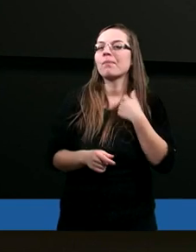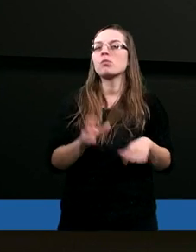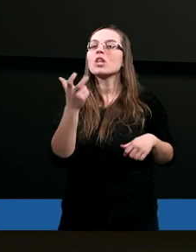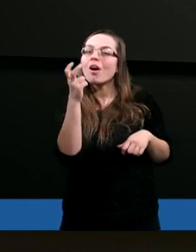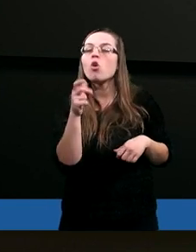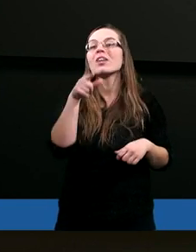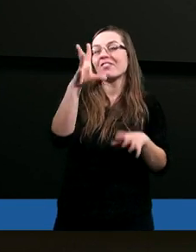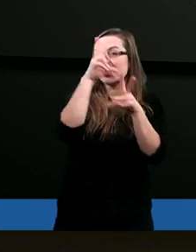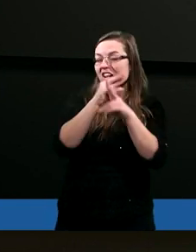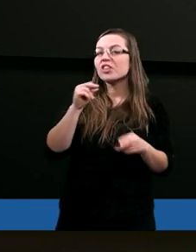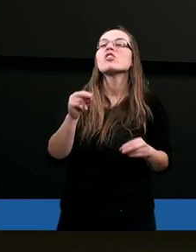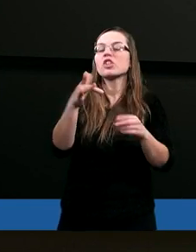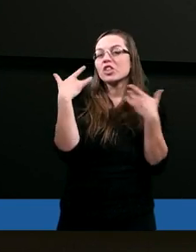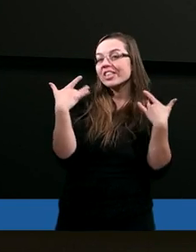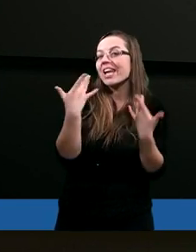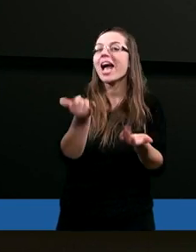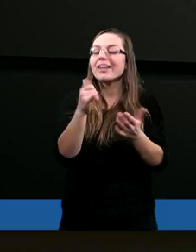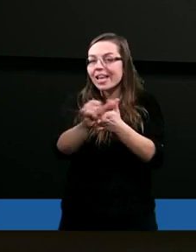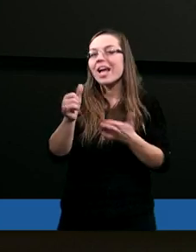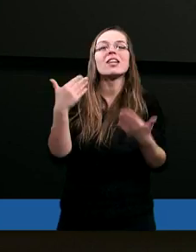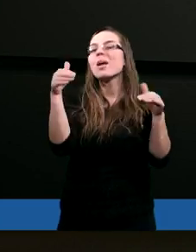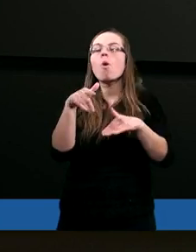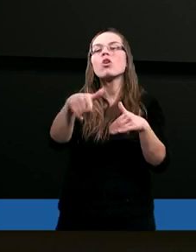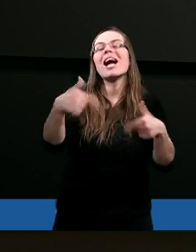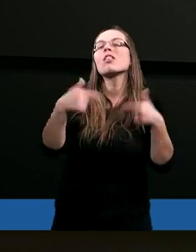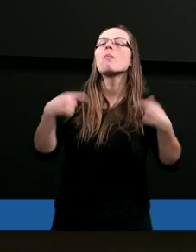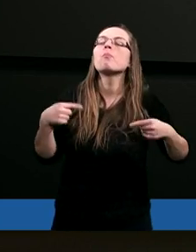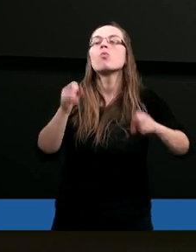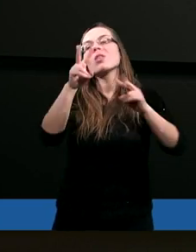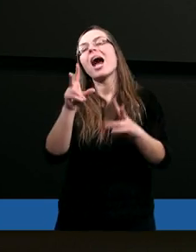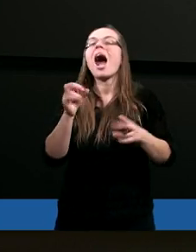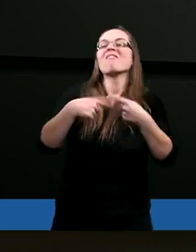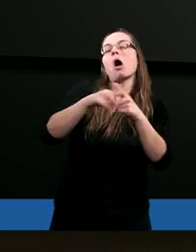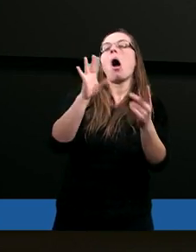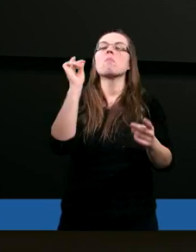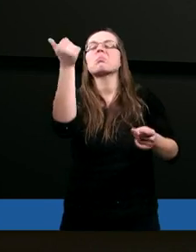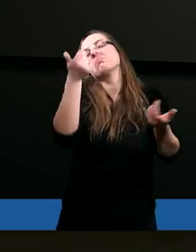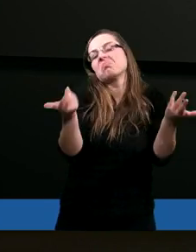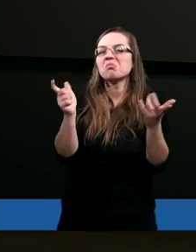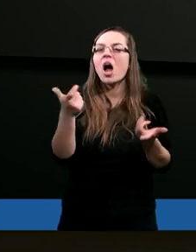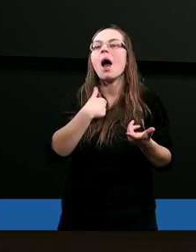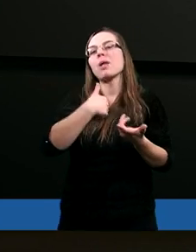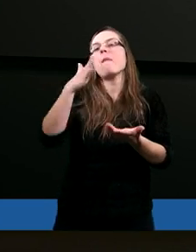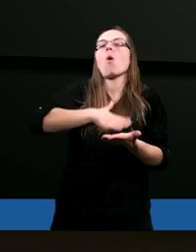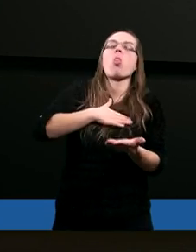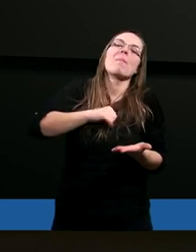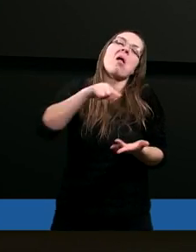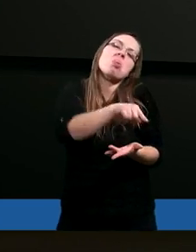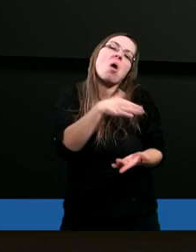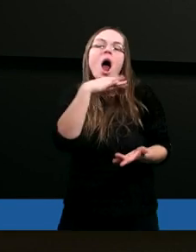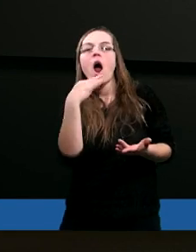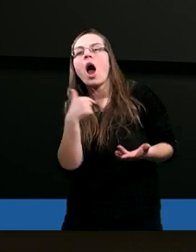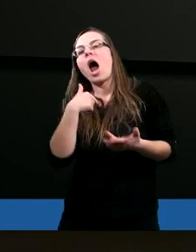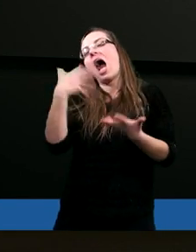co w rzeczywistości istnieje. I to nie można było tak wykonać sobie od. A mnie się podoba taki kolor, a